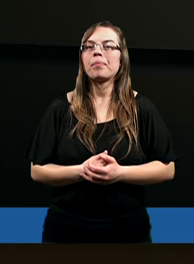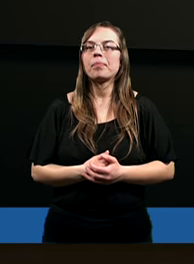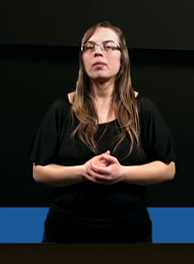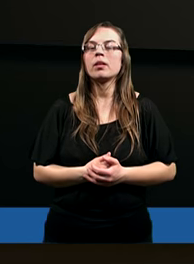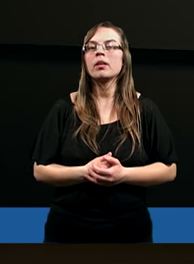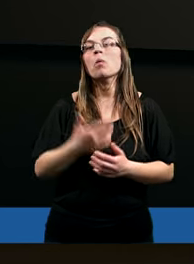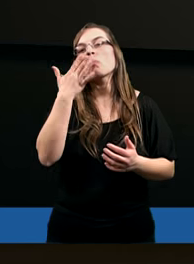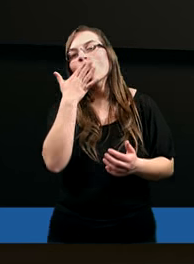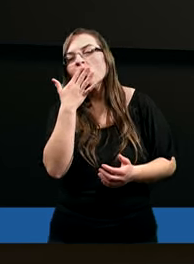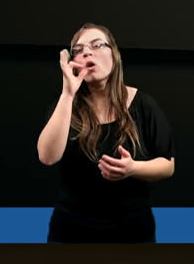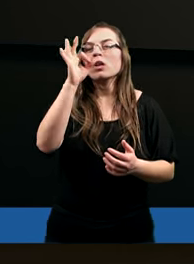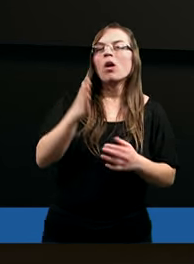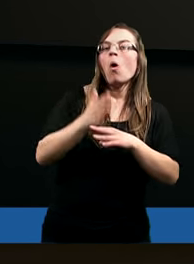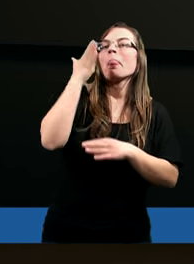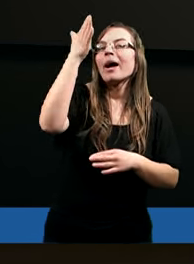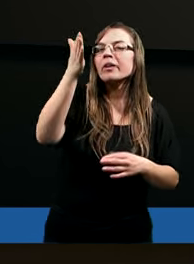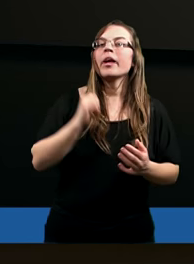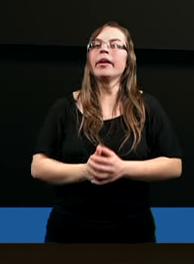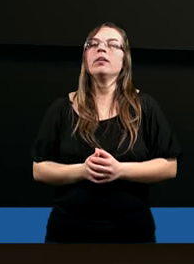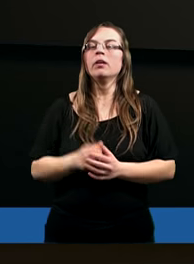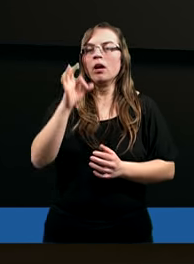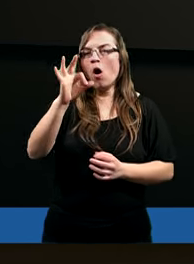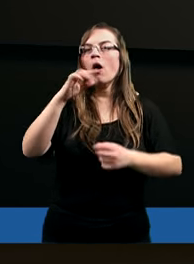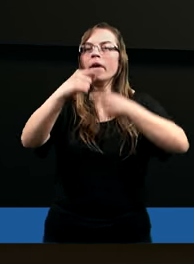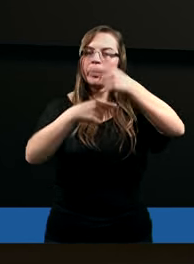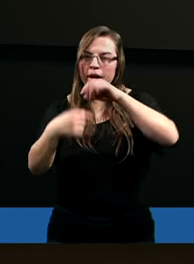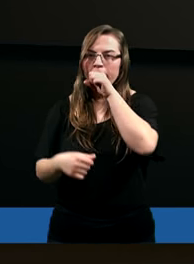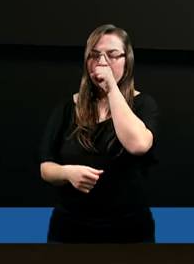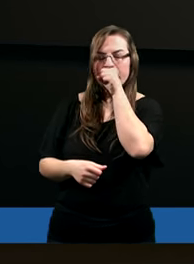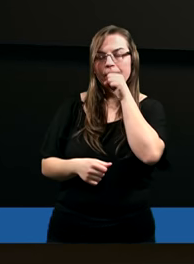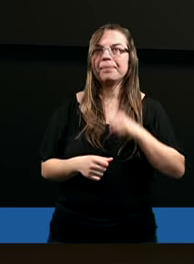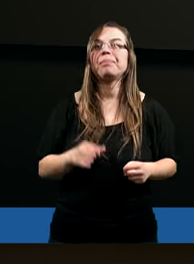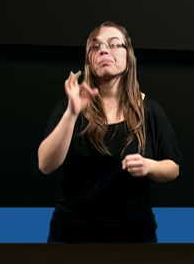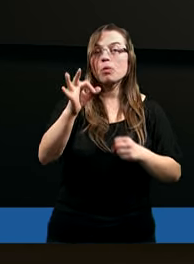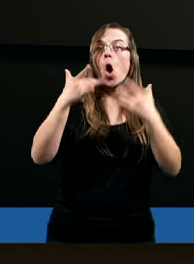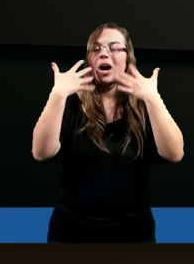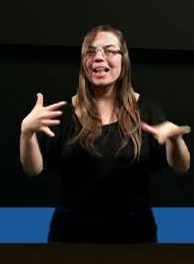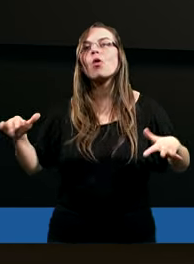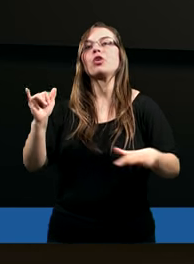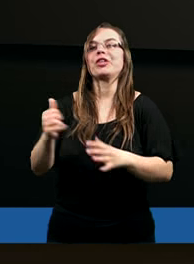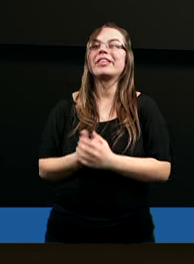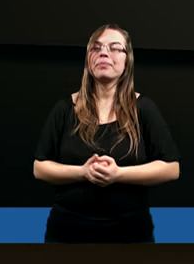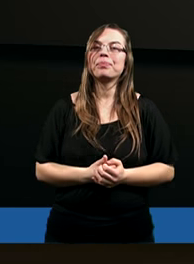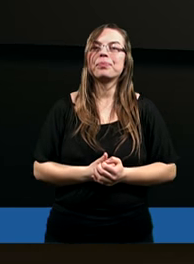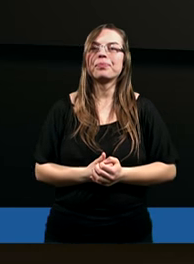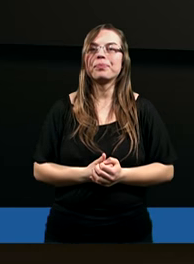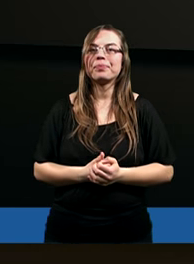mówiące o nadziei, o dziedzictwie, o radości.